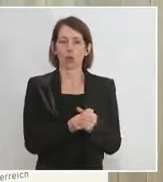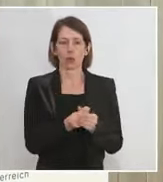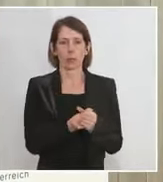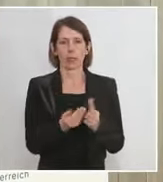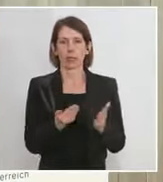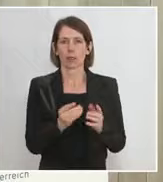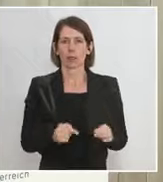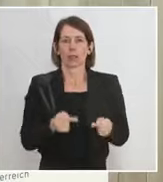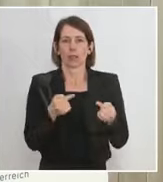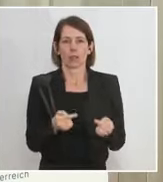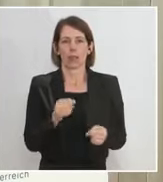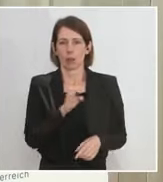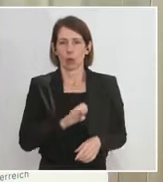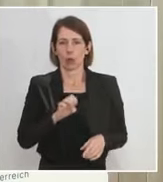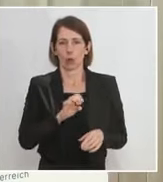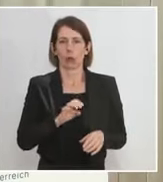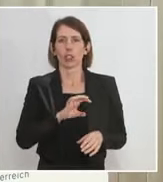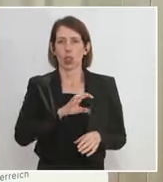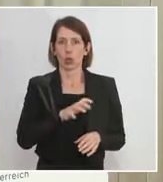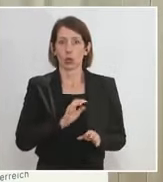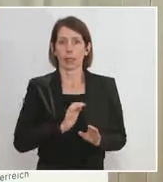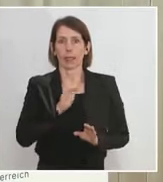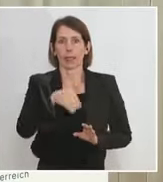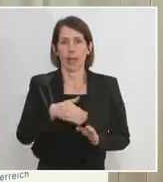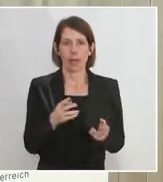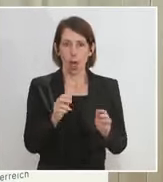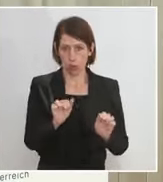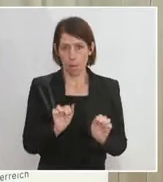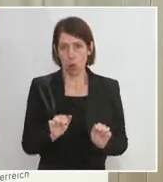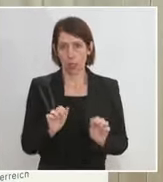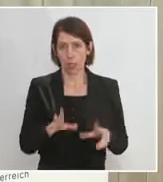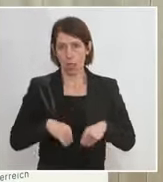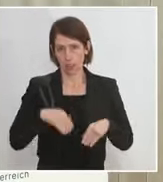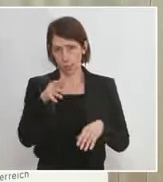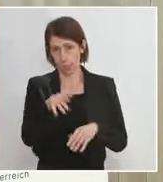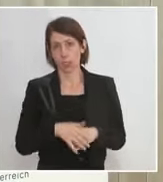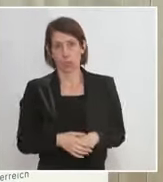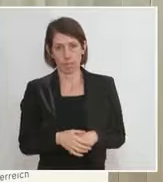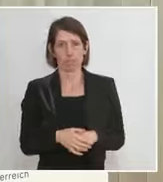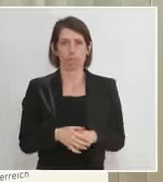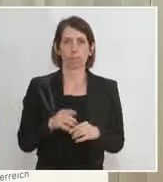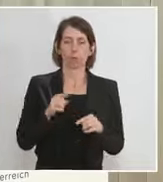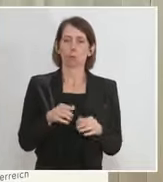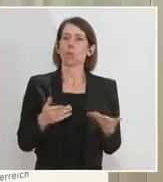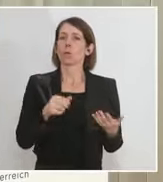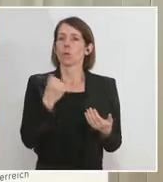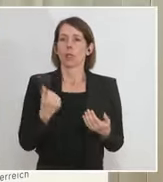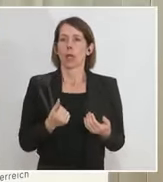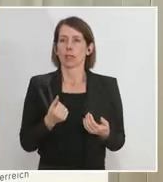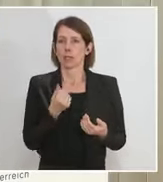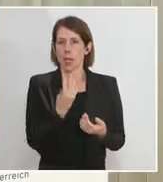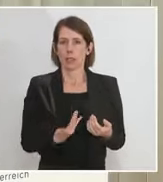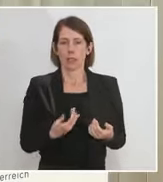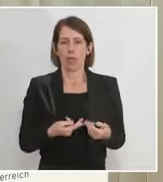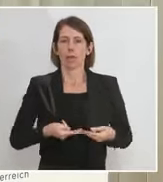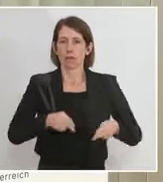das dann über den europäischen Raum hinaus möglich sein wird. Grundsätzlich ist es ja so, dass mit der Zunahme der Anzahl an